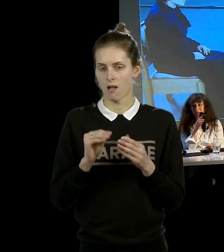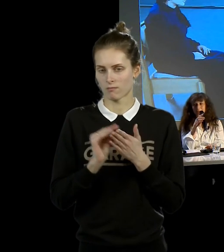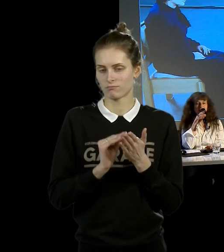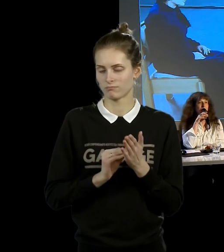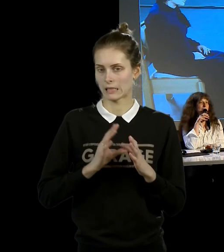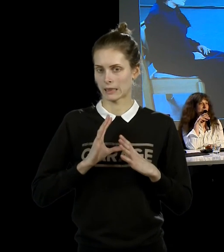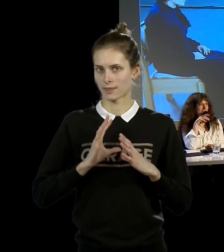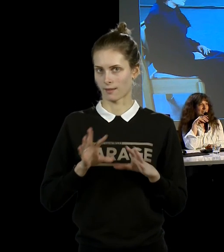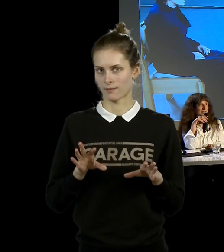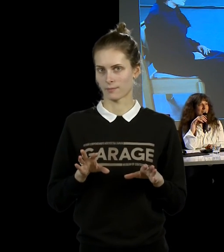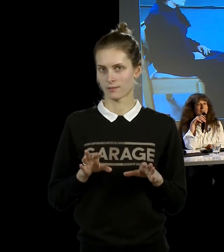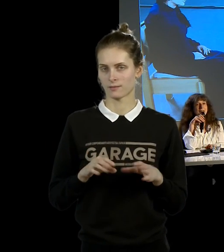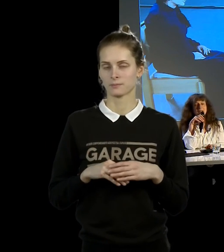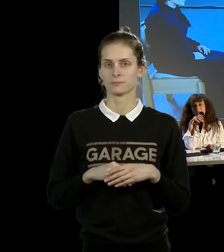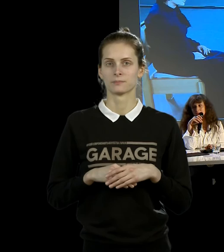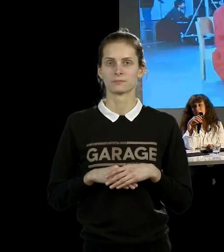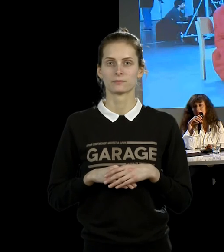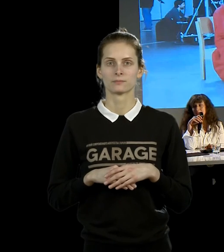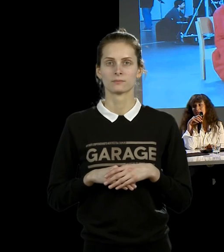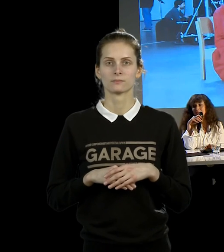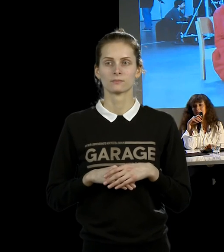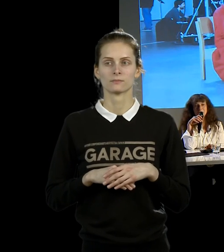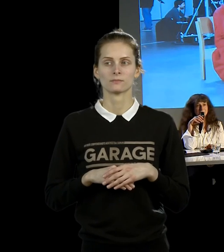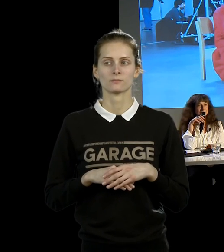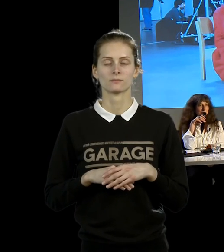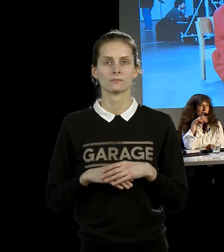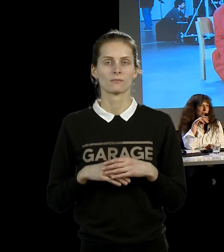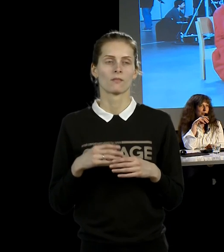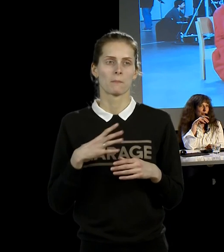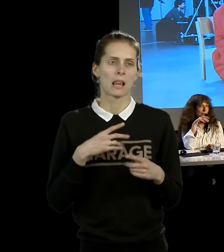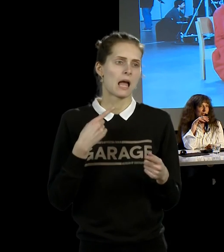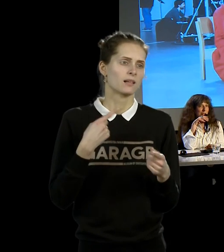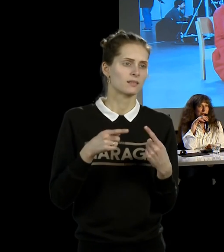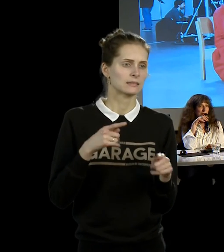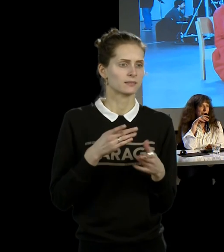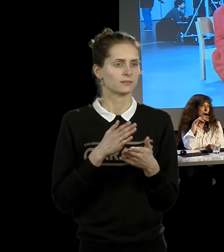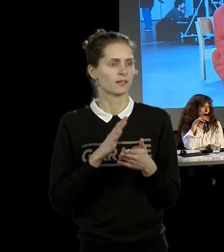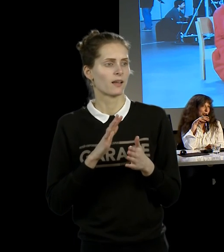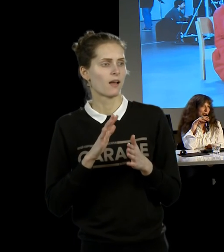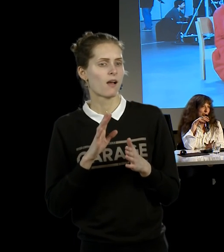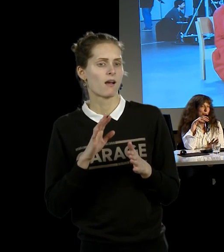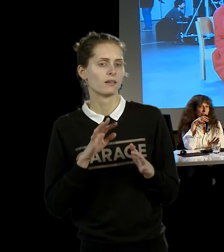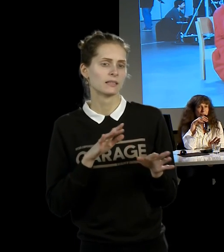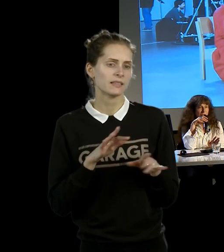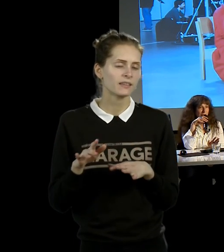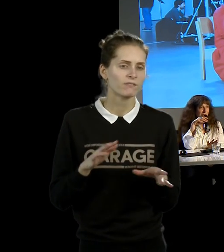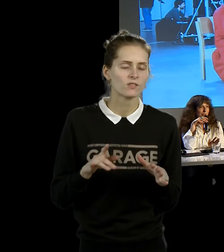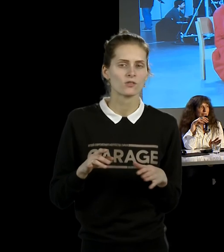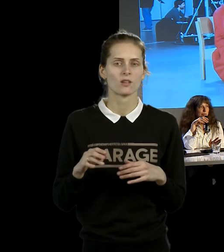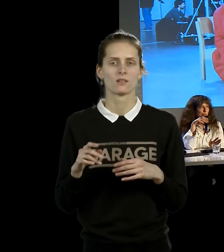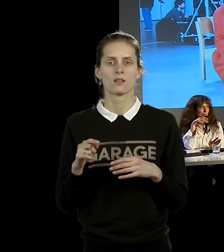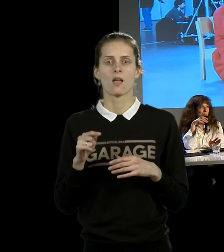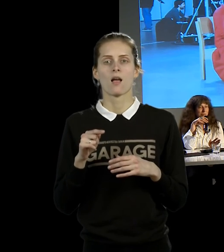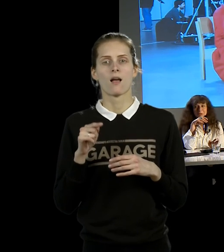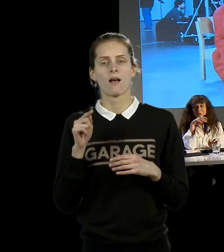вот эта самая пресловутая нарративность. Ну и там самые разные были в ряд, в том числе было огромное количество людей, которые решили на ее перформанс ответить